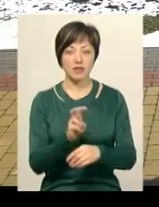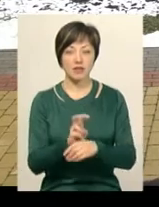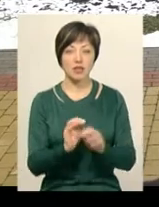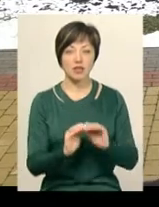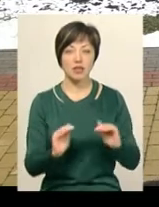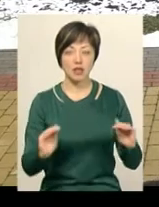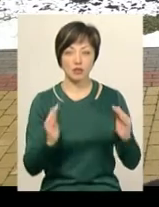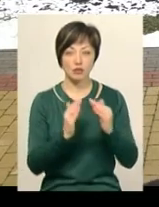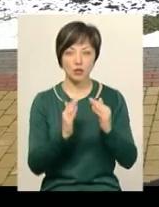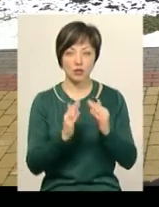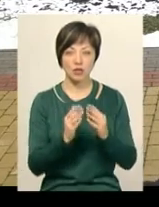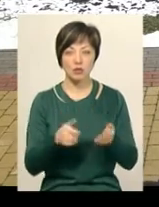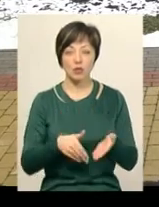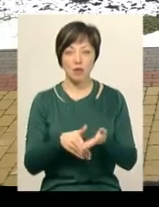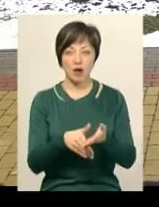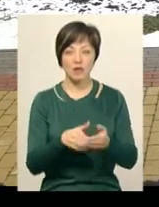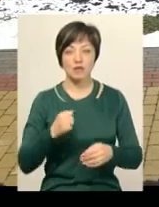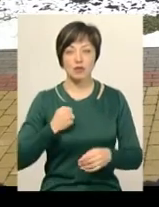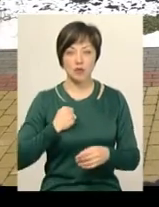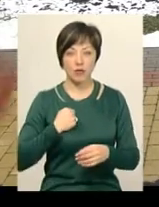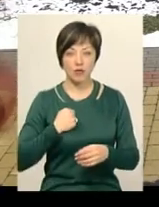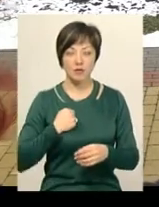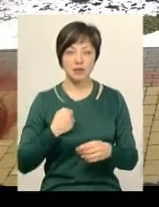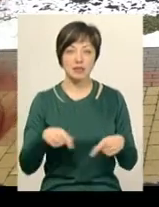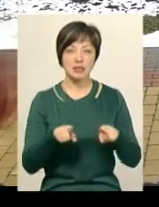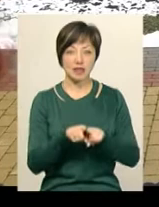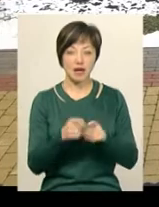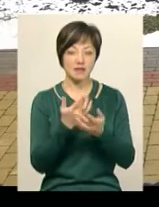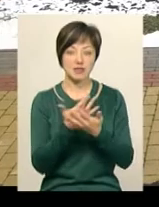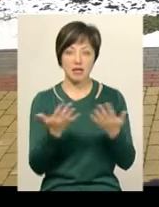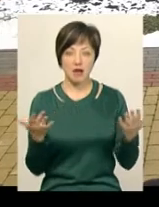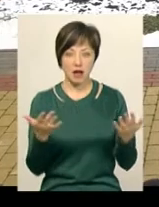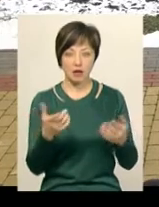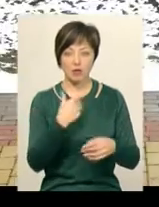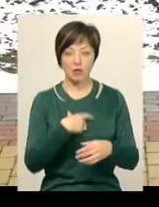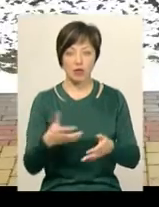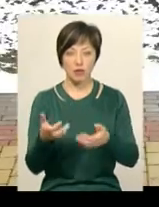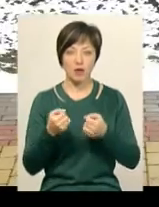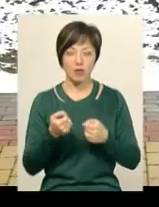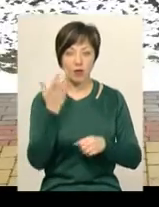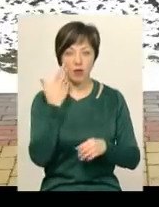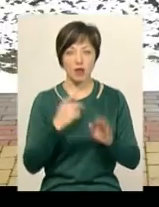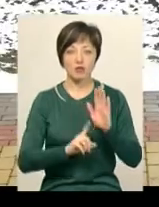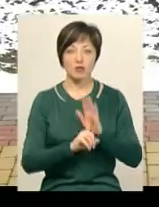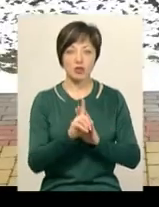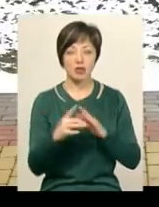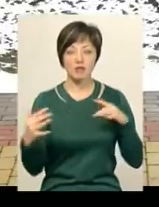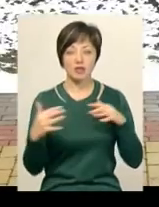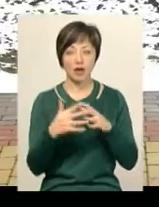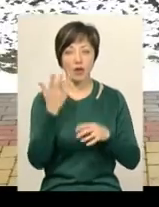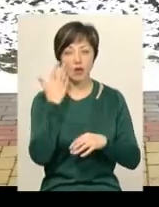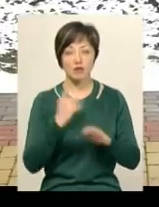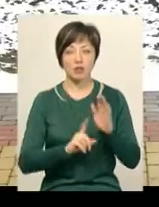дитячі будинки, то допомагаємо військовим, то так всілякою її з собою беремо. Коли розпочалася війна, коли